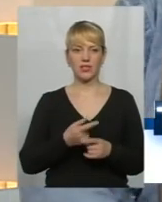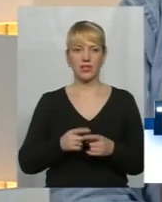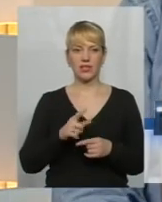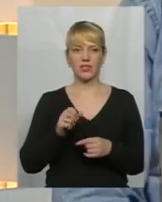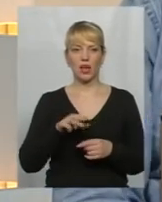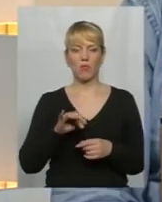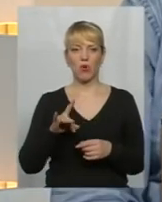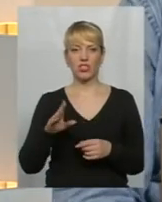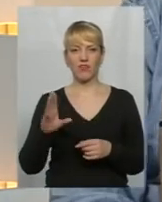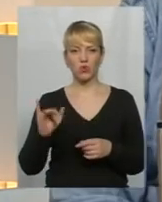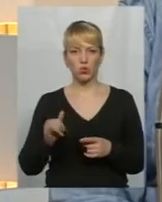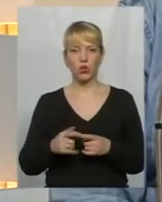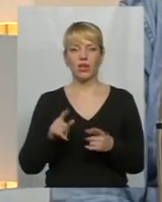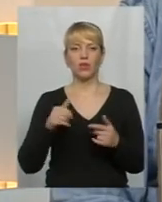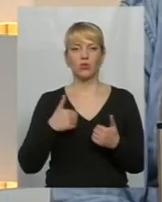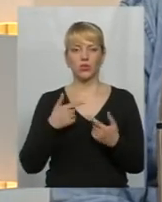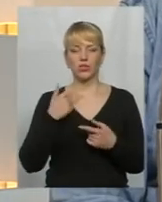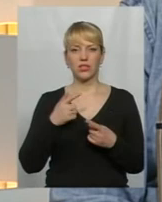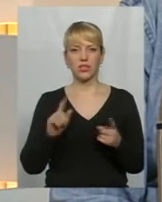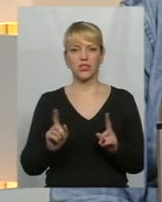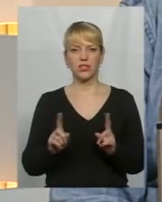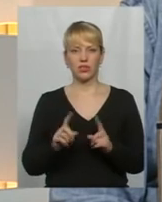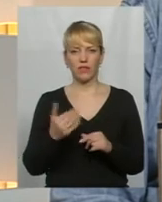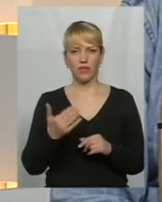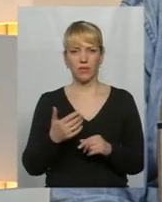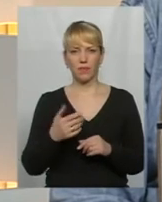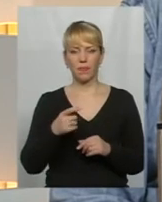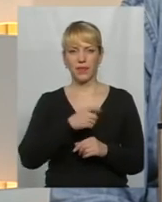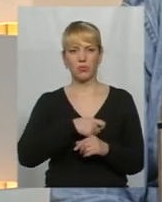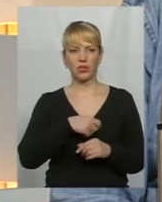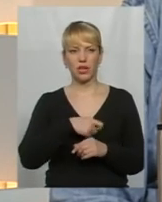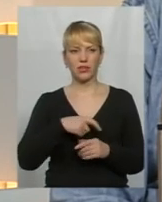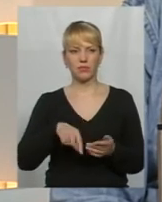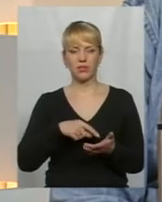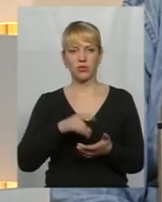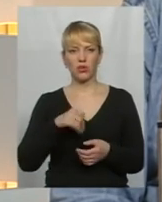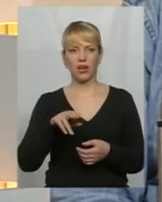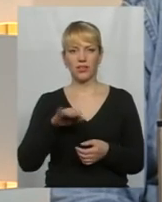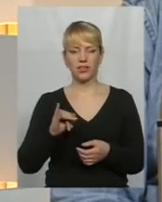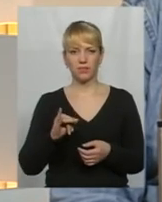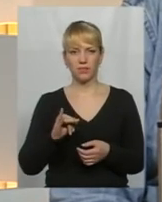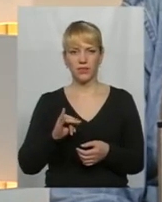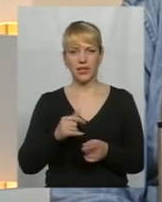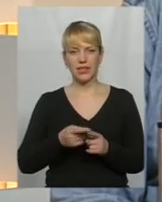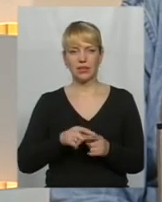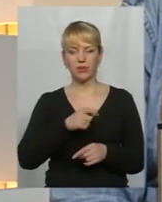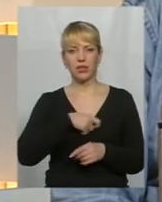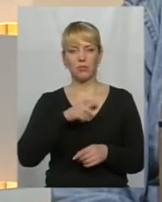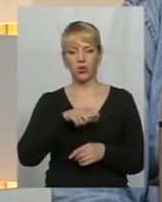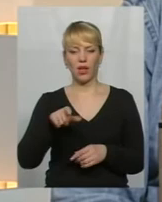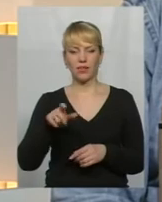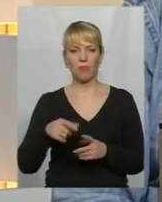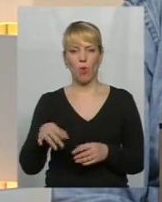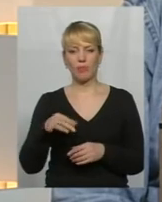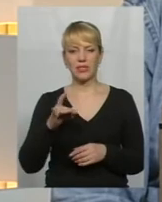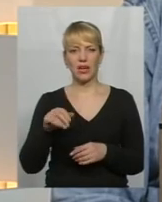ту поможню. Але я ще хочу, користуючись, нагодом, Валерий Олександрович, тим депутатам міської ради, тим депутатам обласної ради,